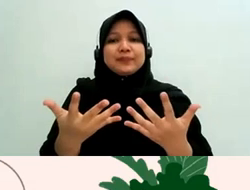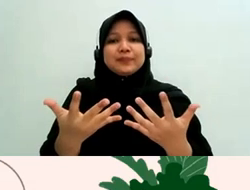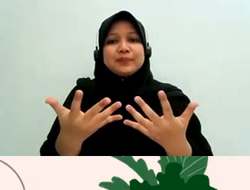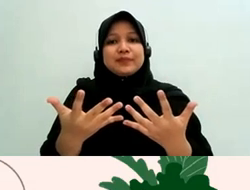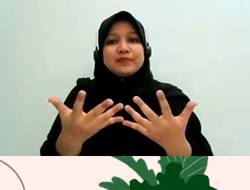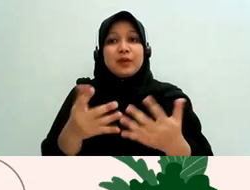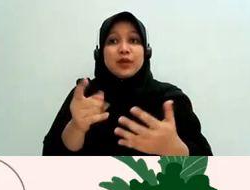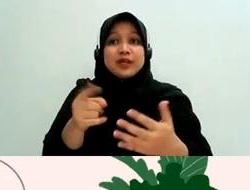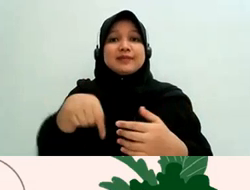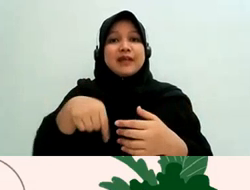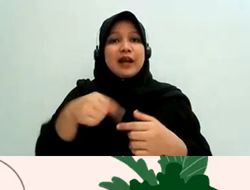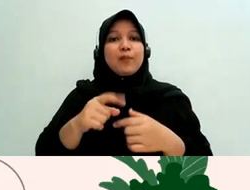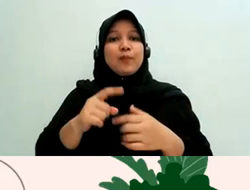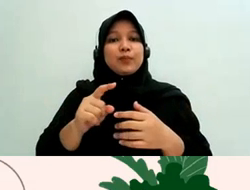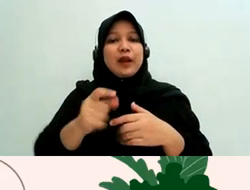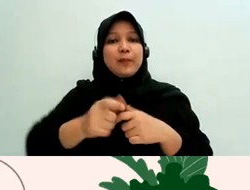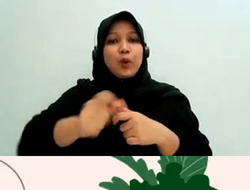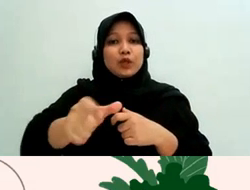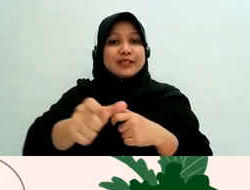penuntutan